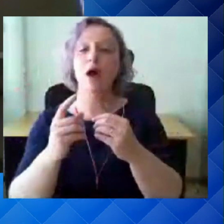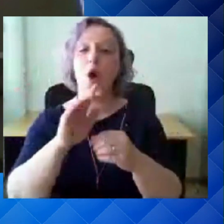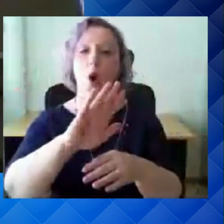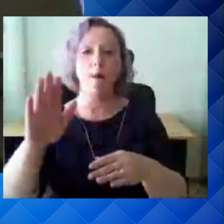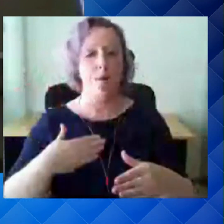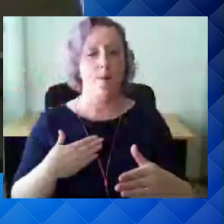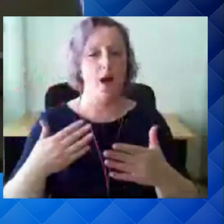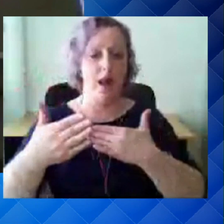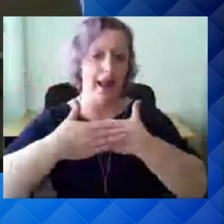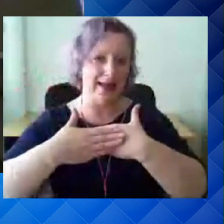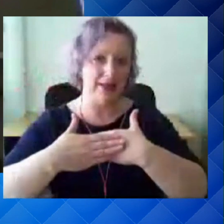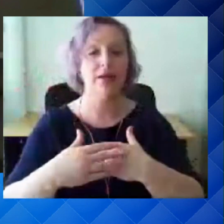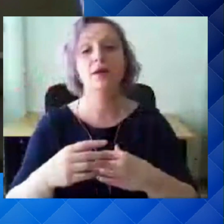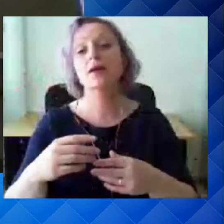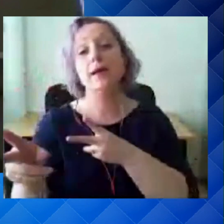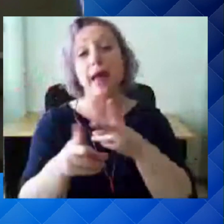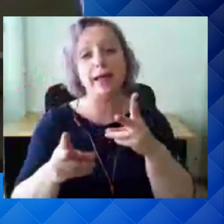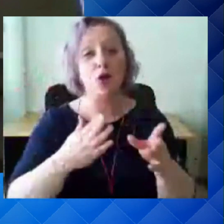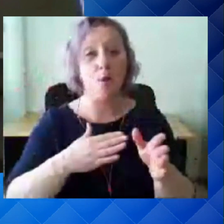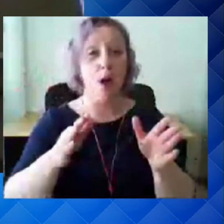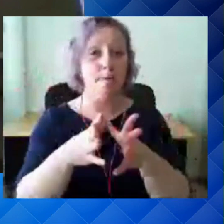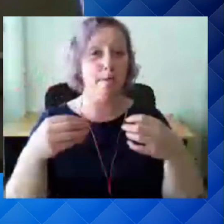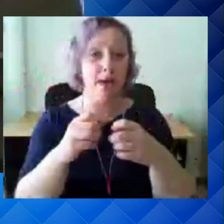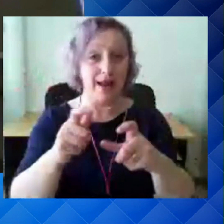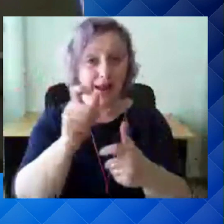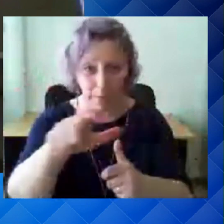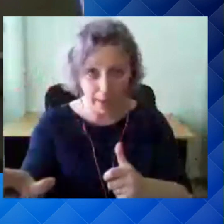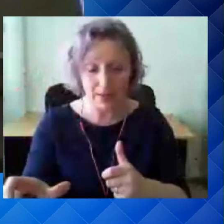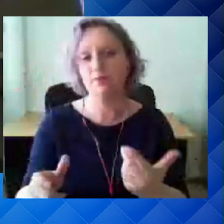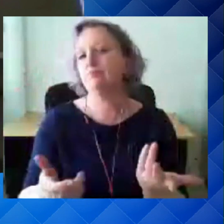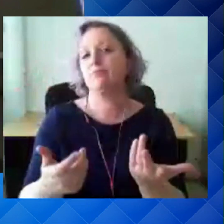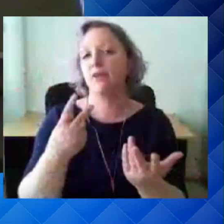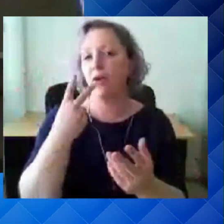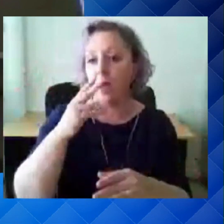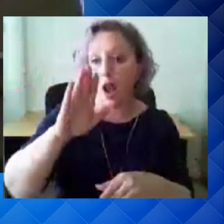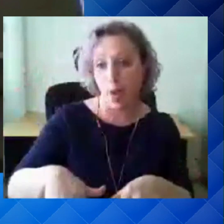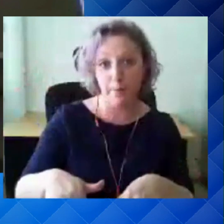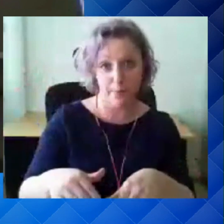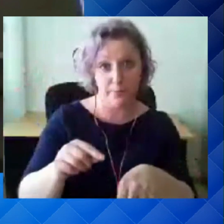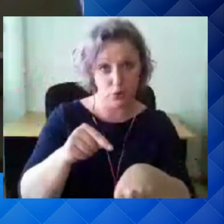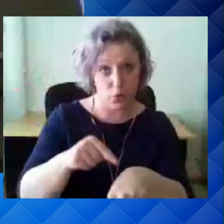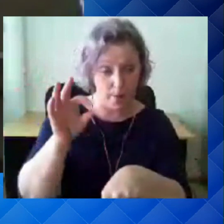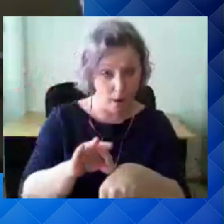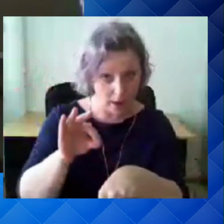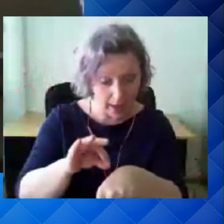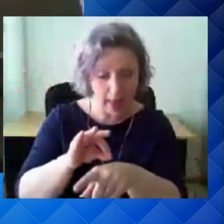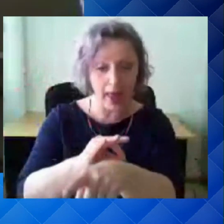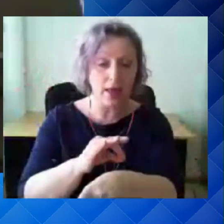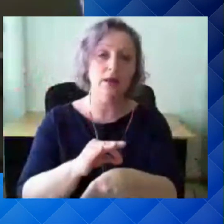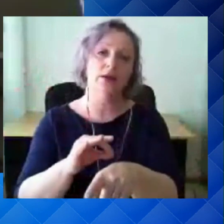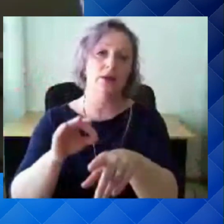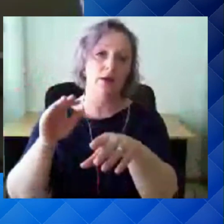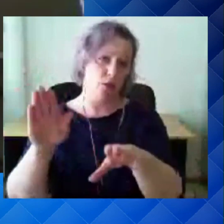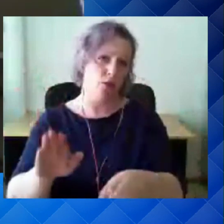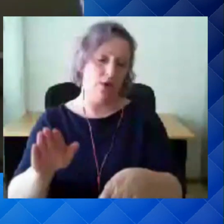tervist ja kui minu lapsel on sümptomid, siis jätan tema kokku juurde. See taktika on senimoni töötanud ja ma ei näe põhjust, miks ta ei peaks ka